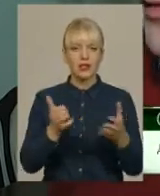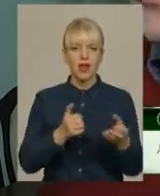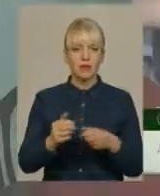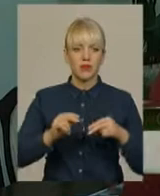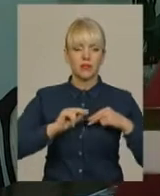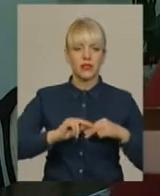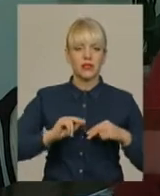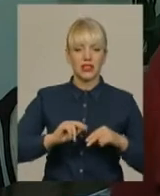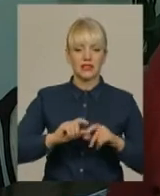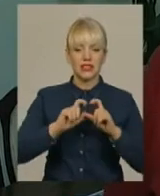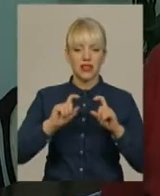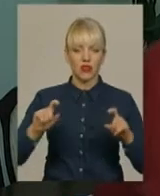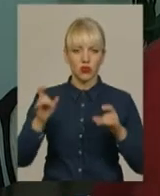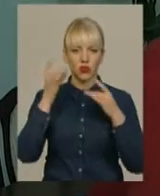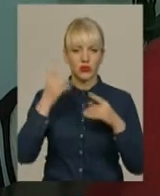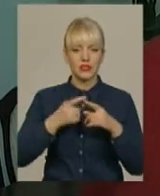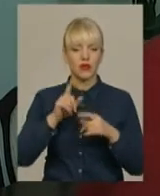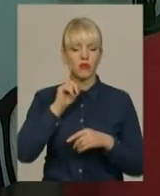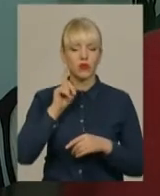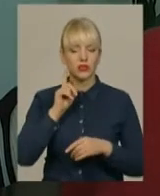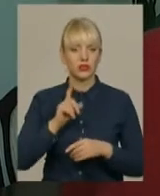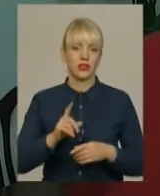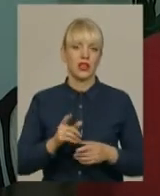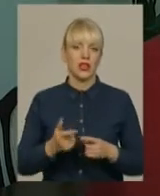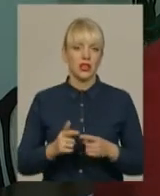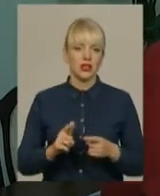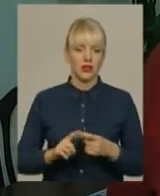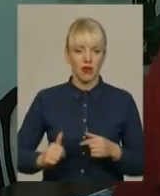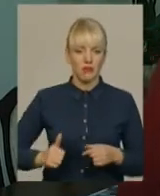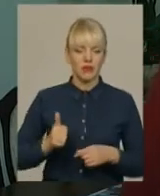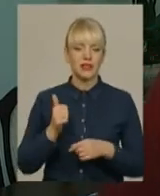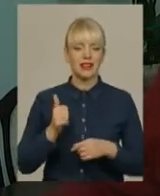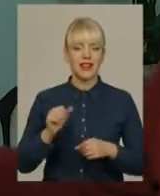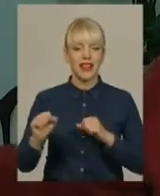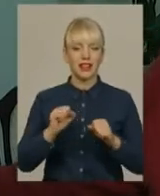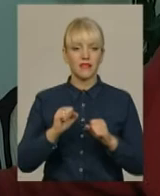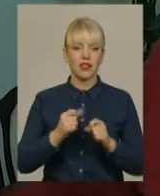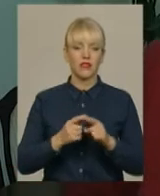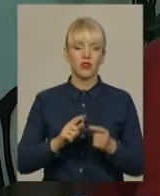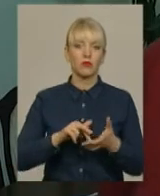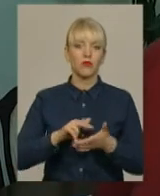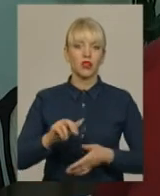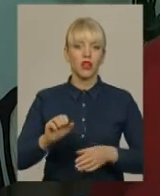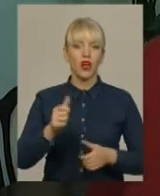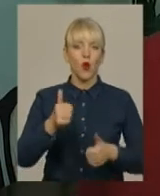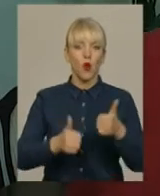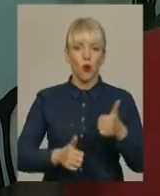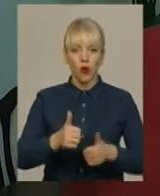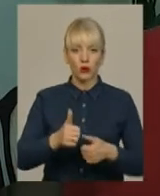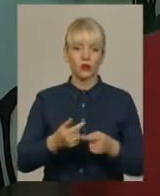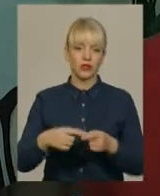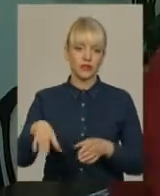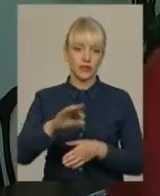закладів культури. Ці молоді, талановиті, амбітні три керівники якраз пройшли недавно в конкурс, всім їм